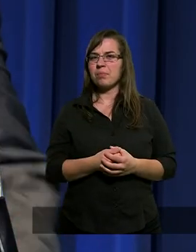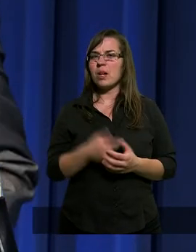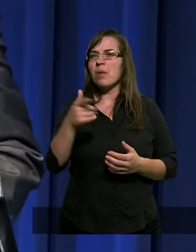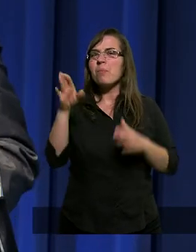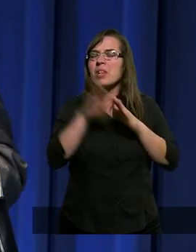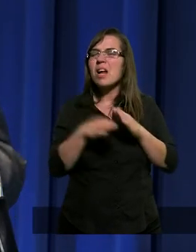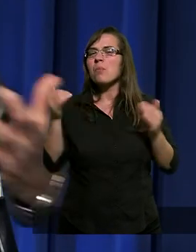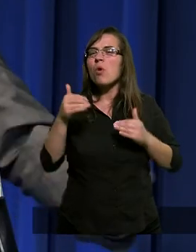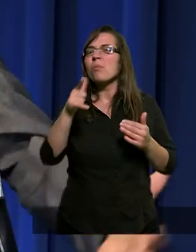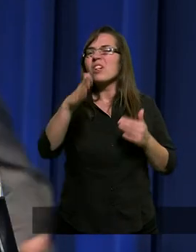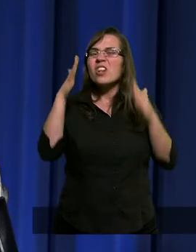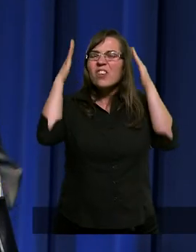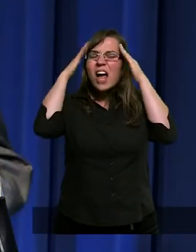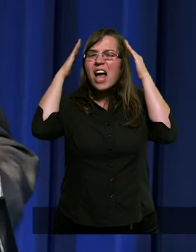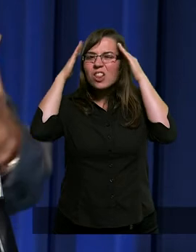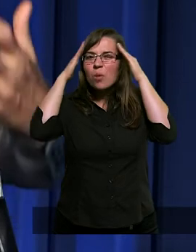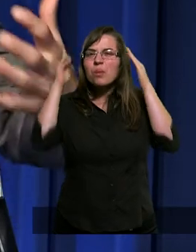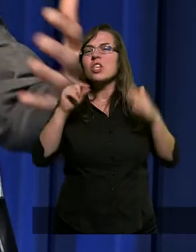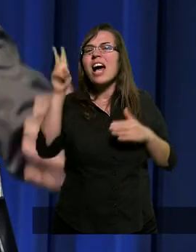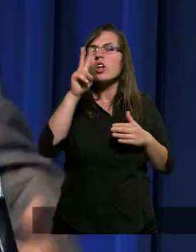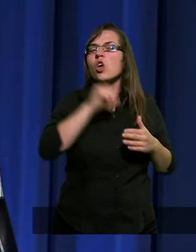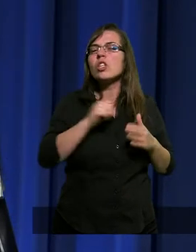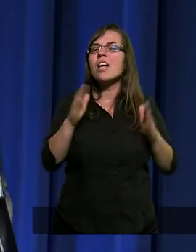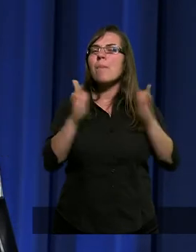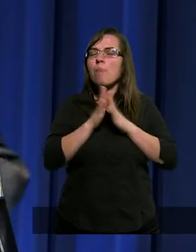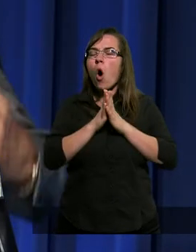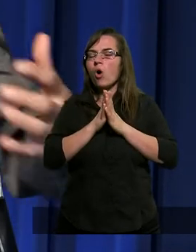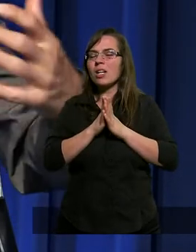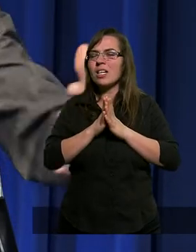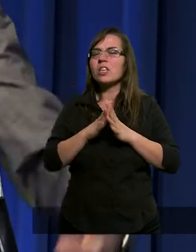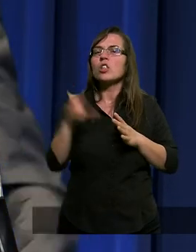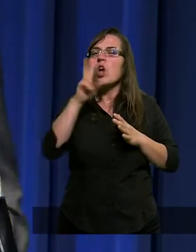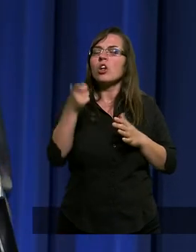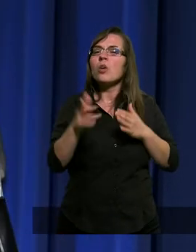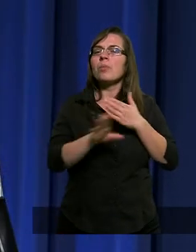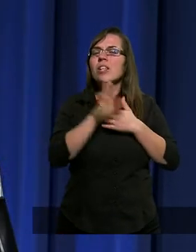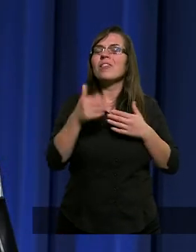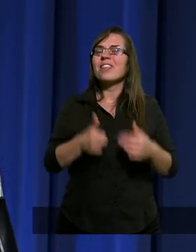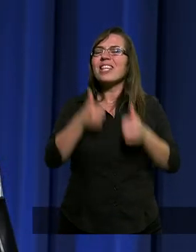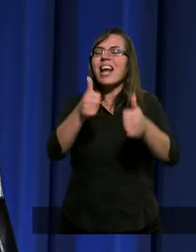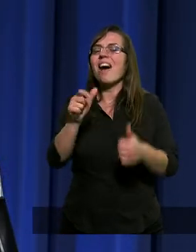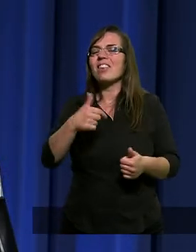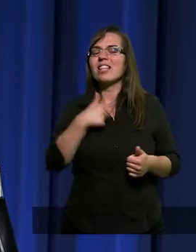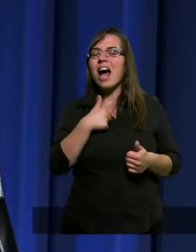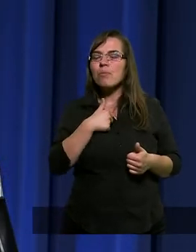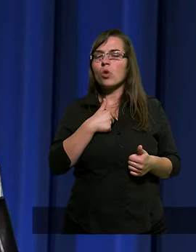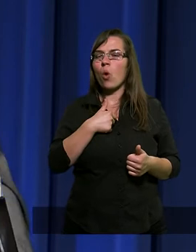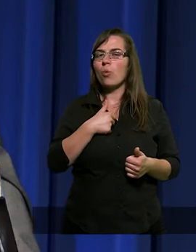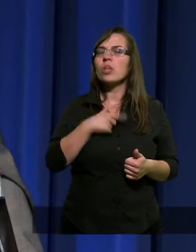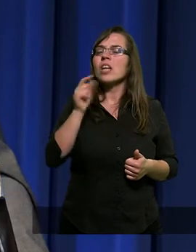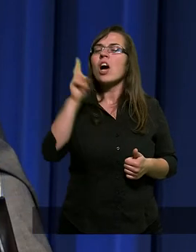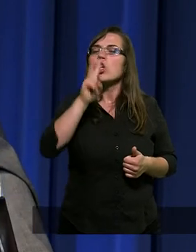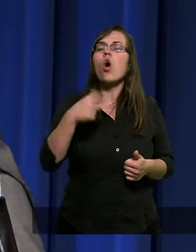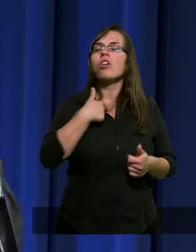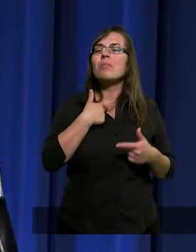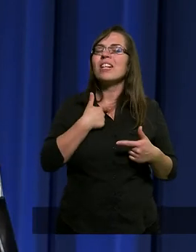Abym przynajmniej miał tą świadomość, że ktoś się modli, ktoś się wstawia za mną, że ktoś